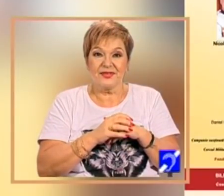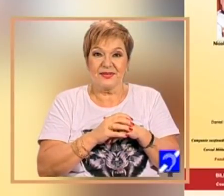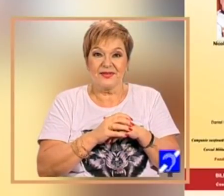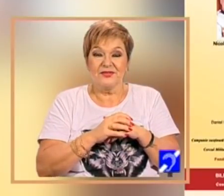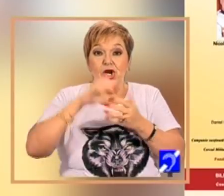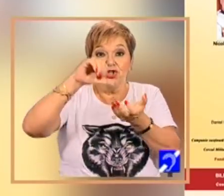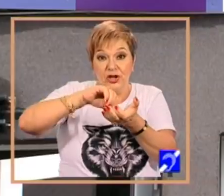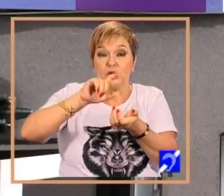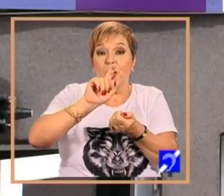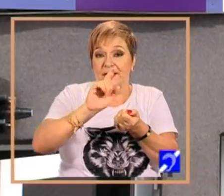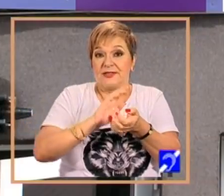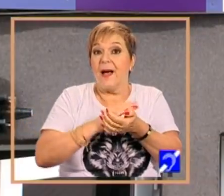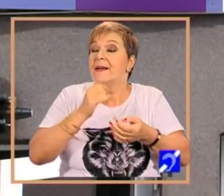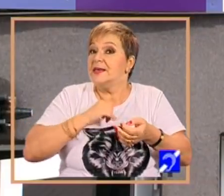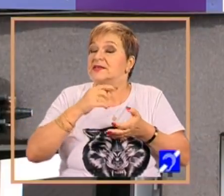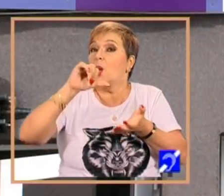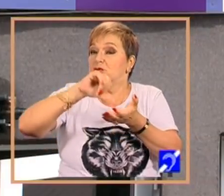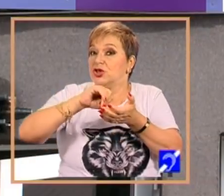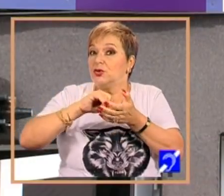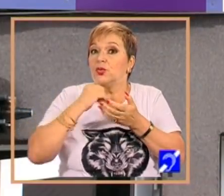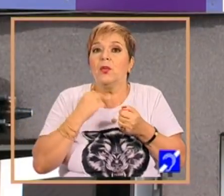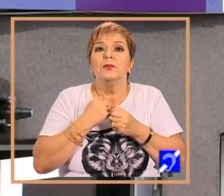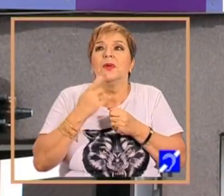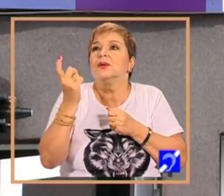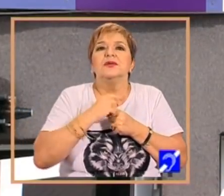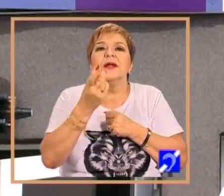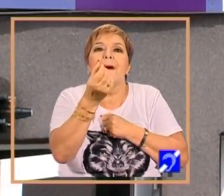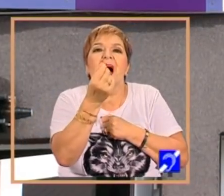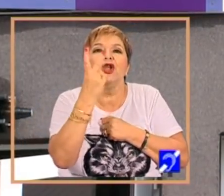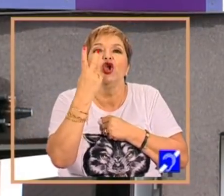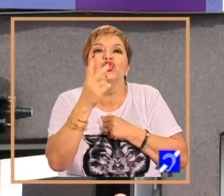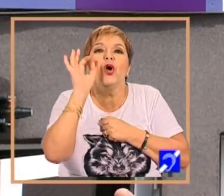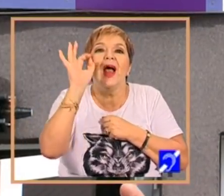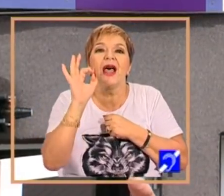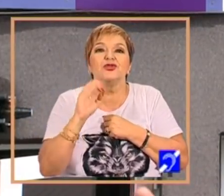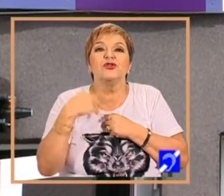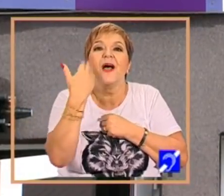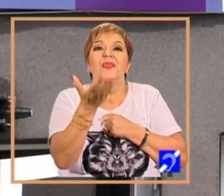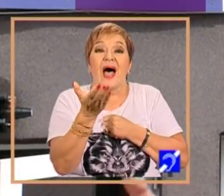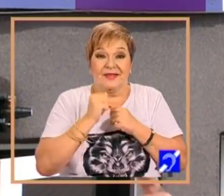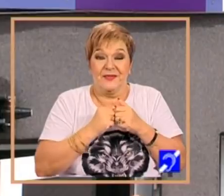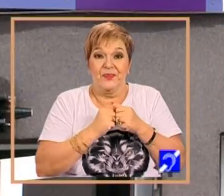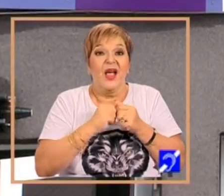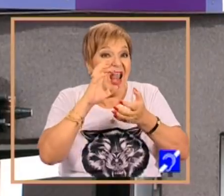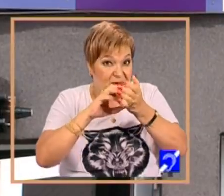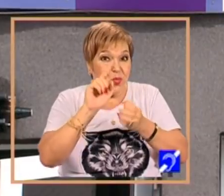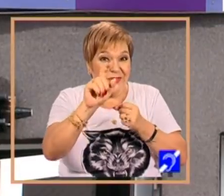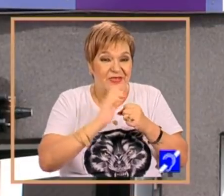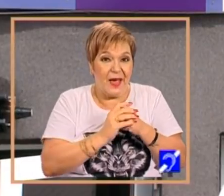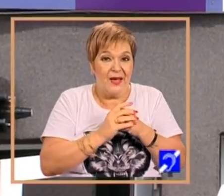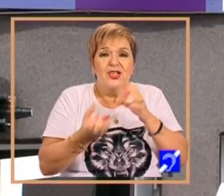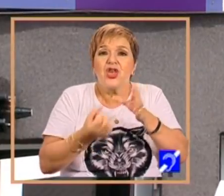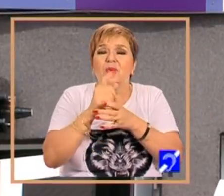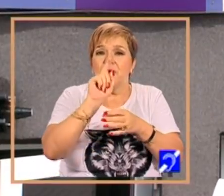Centrul Maria Beatriz este un centru născut din 2%. Practic tot ceea ce am realizat aici la începuturile noastre